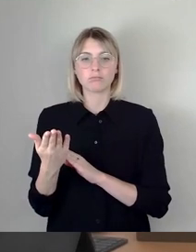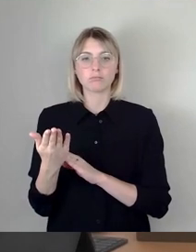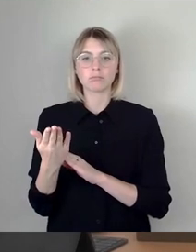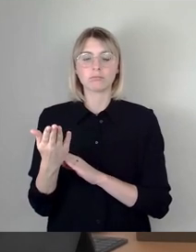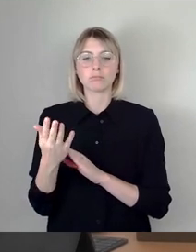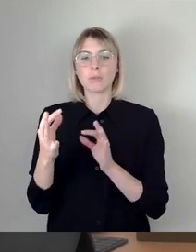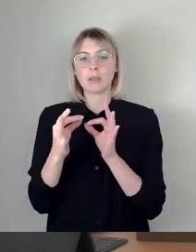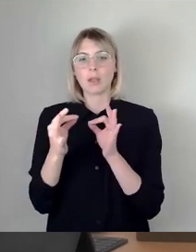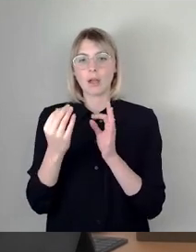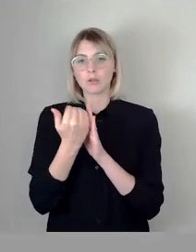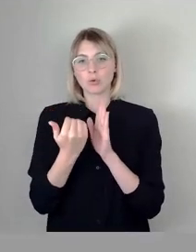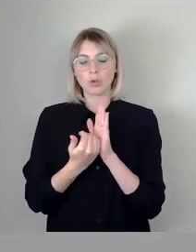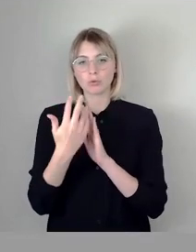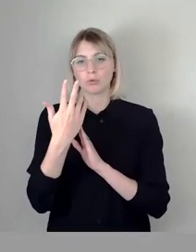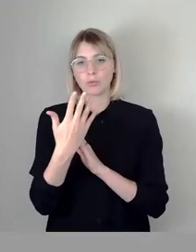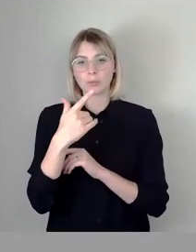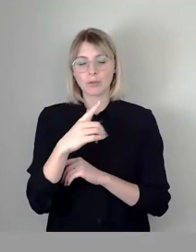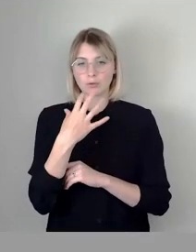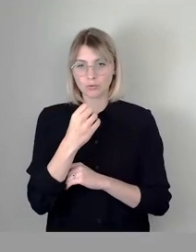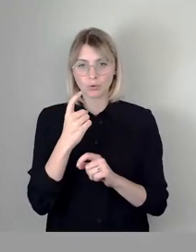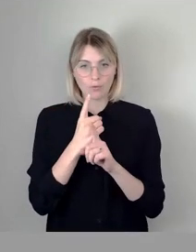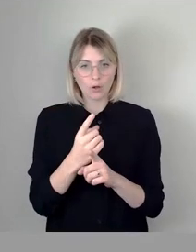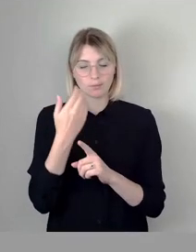folgen möchte, den bitte ich jetzt um Stimmzeichen.